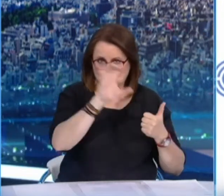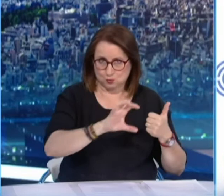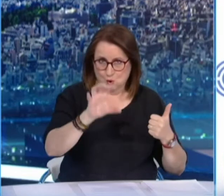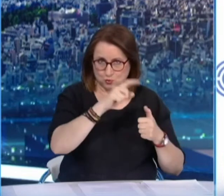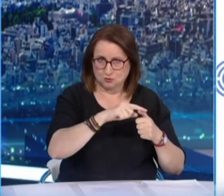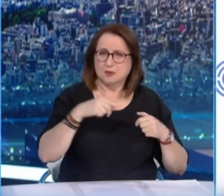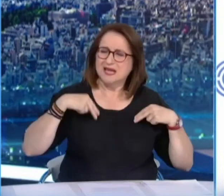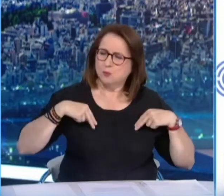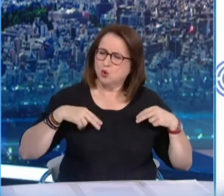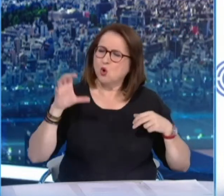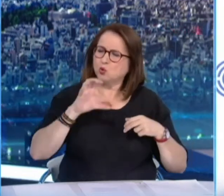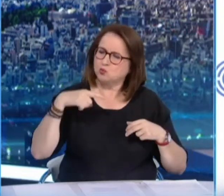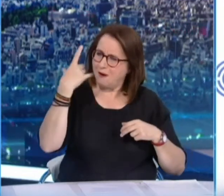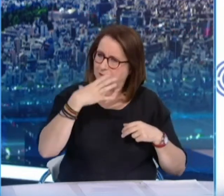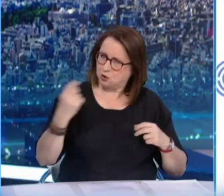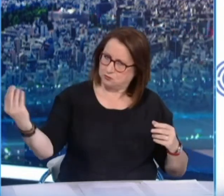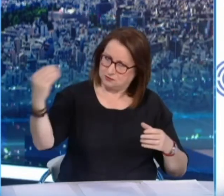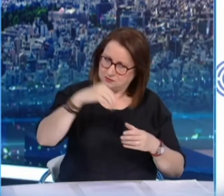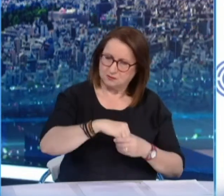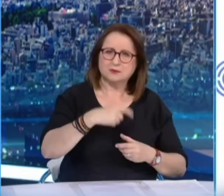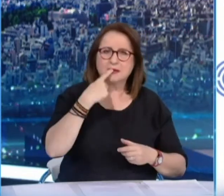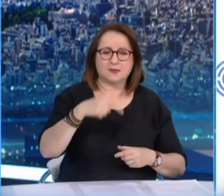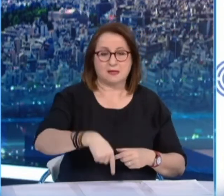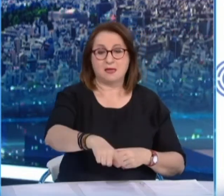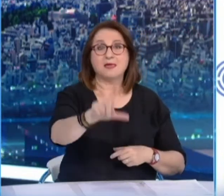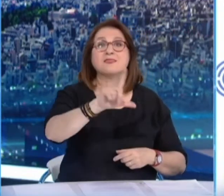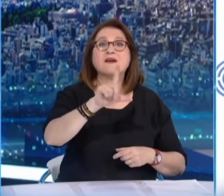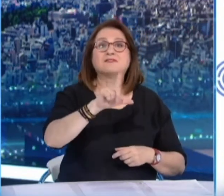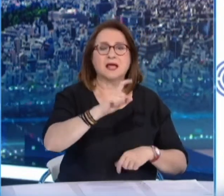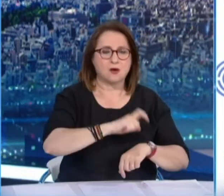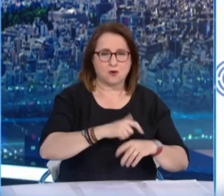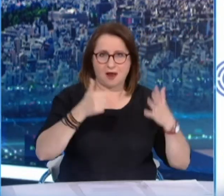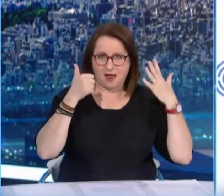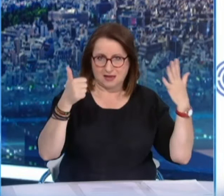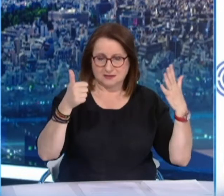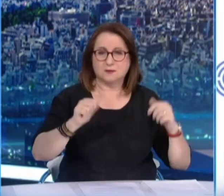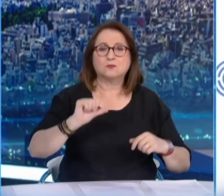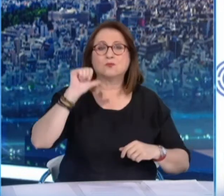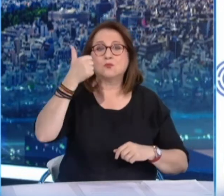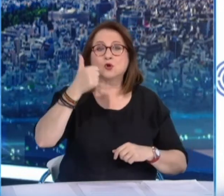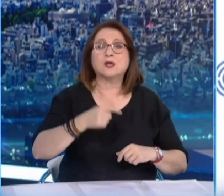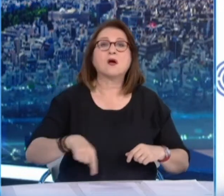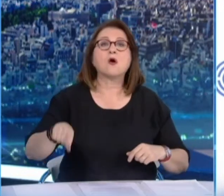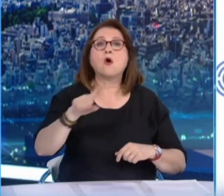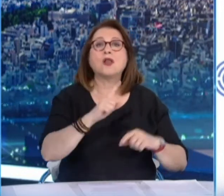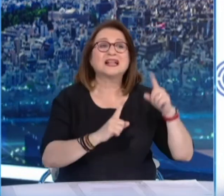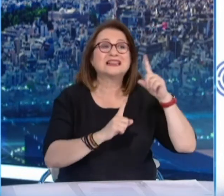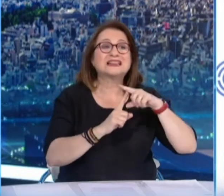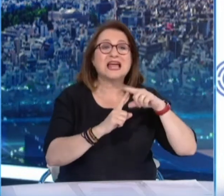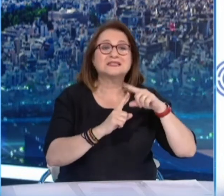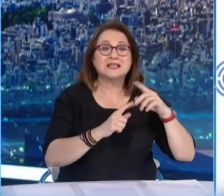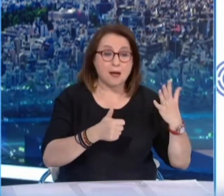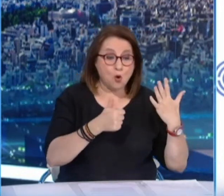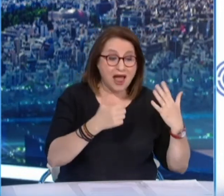αποφάσισε τα ακόλουθα με ισχύα τη Δευτέρα στις 6 το πρωί. Πρώτον, υποχρέωση για τη διενέργεια τέστη για την είσοδο στη χώρα να καταλαμβάνει τους ανηλίκους 6